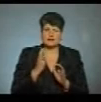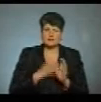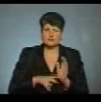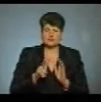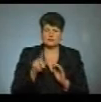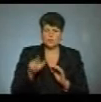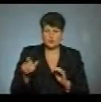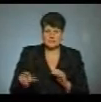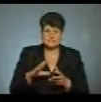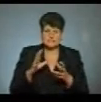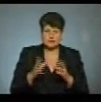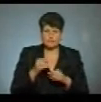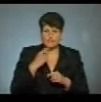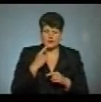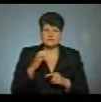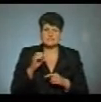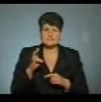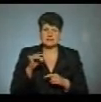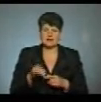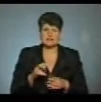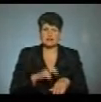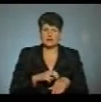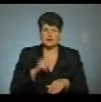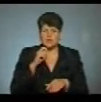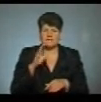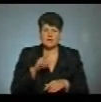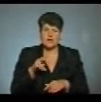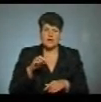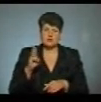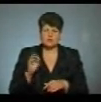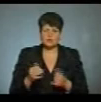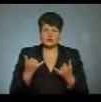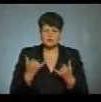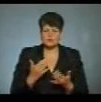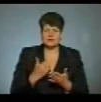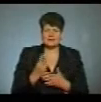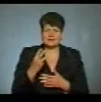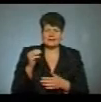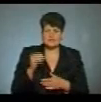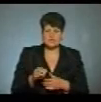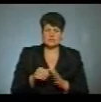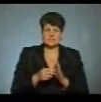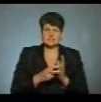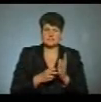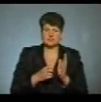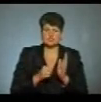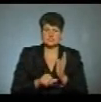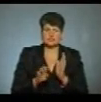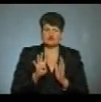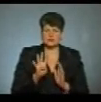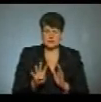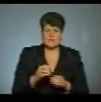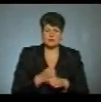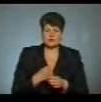людини. Загалом, як повідомив головний санітарний лікар України Віктор Ляшко, на сьогодні в нас 3764 лабораторно